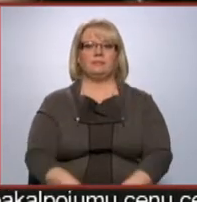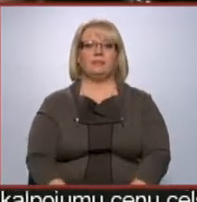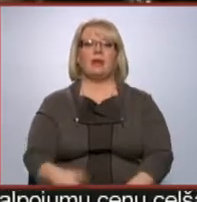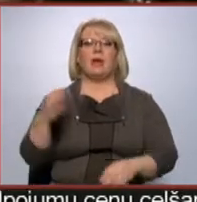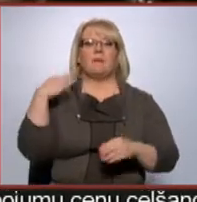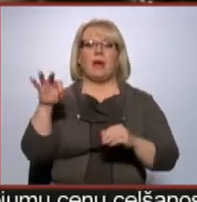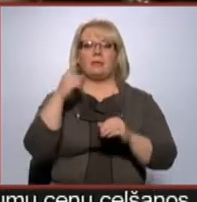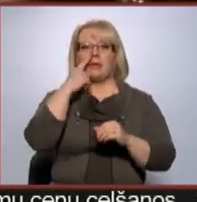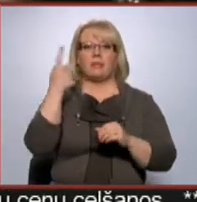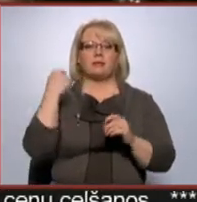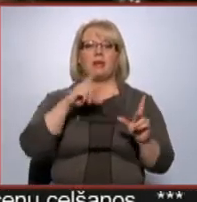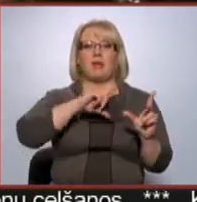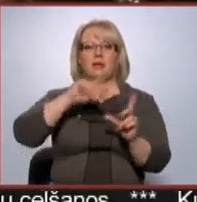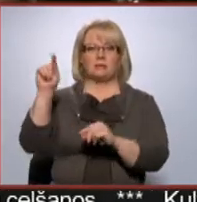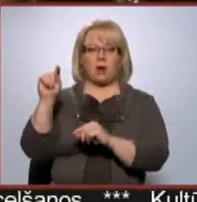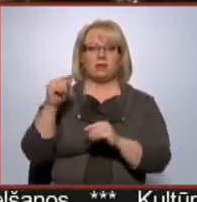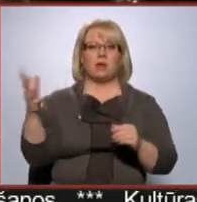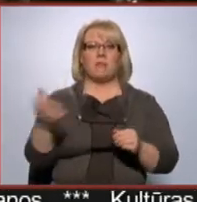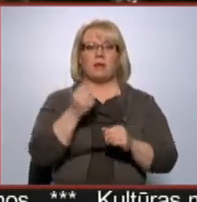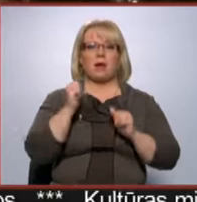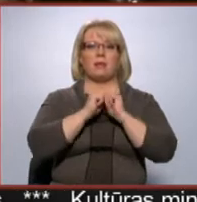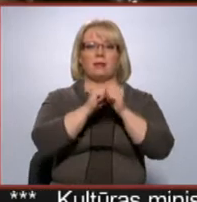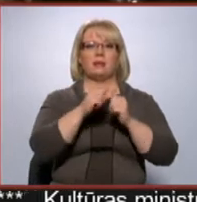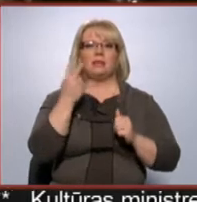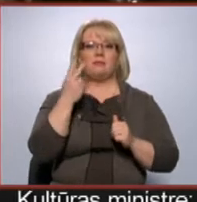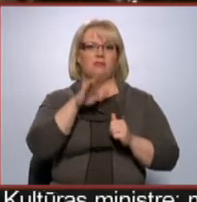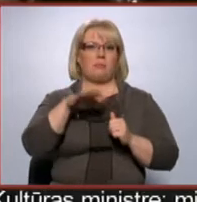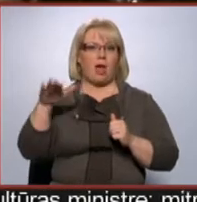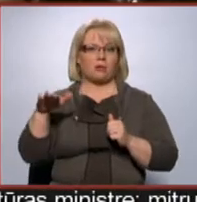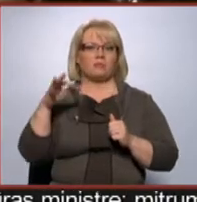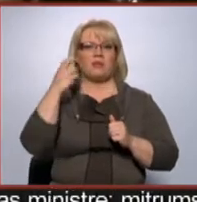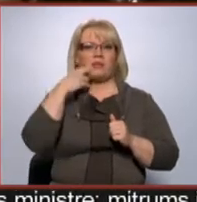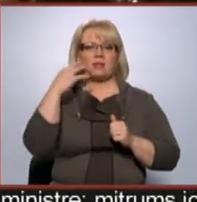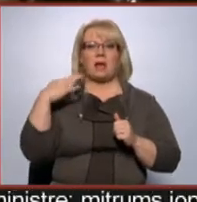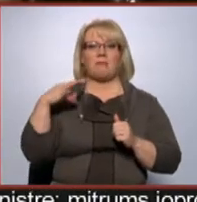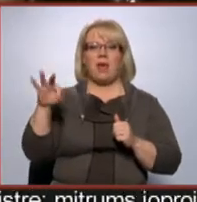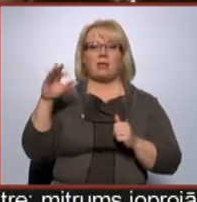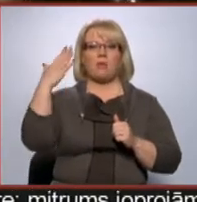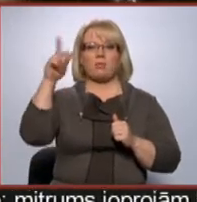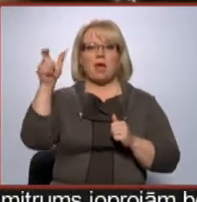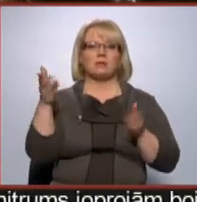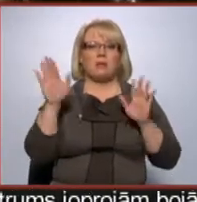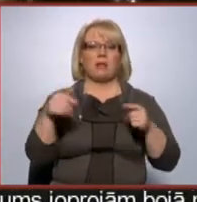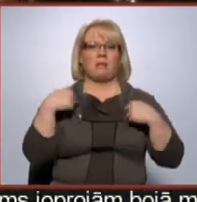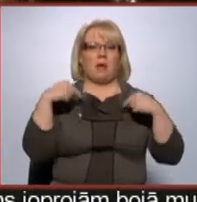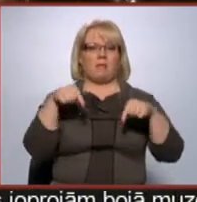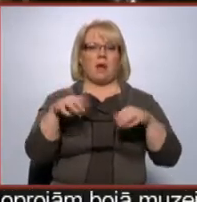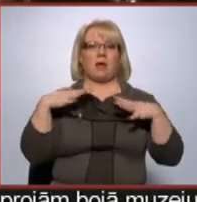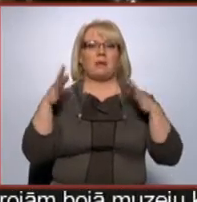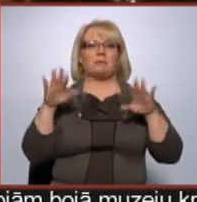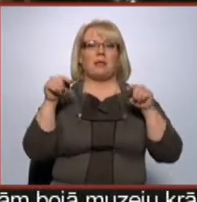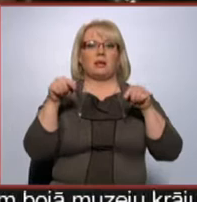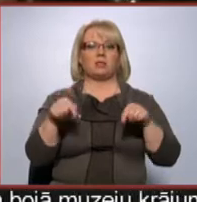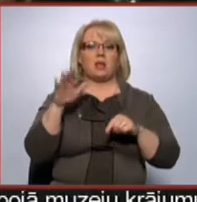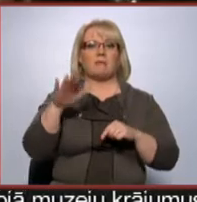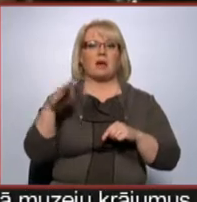Meita nesen tikai aizbrauca. Paņēma arī divas bērnus, taču vecākā meita un dēls palika pie manis. Kāpēc viņi palika šeit?